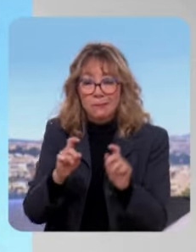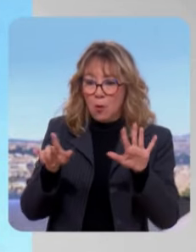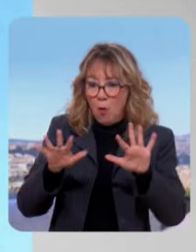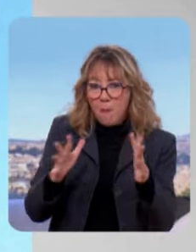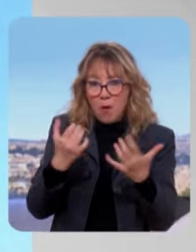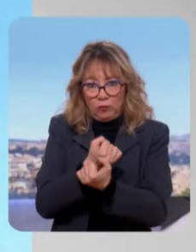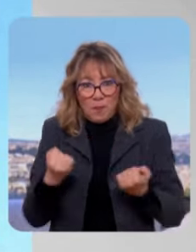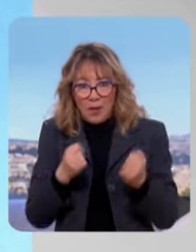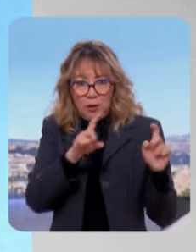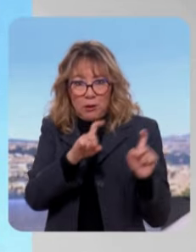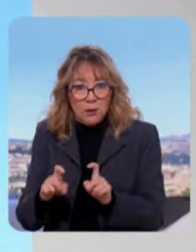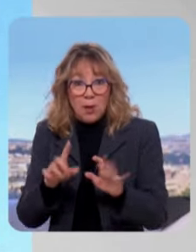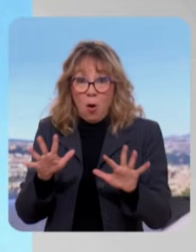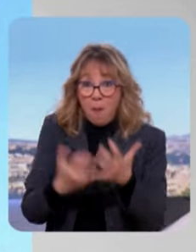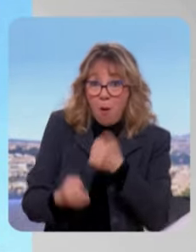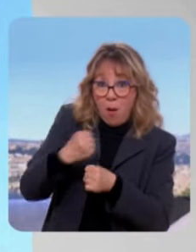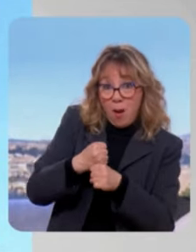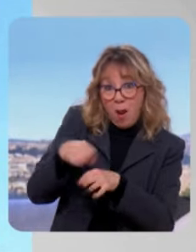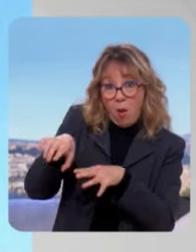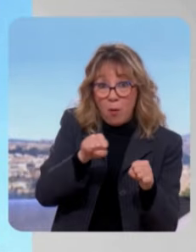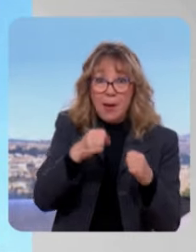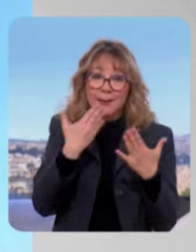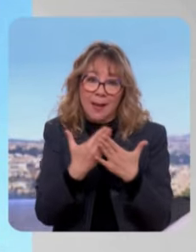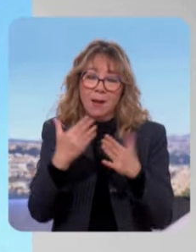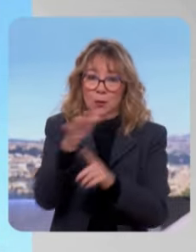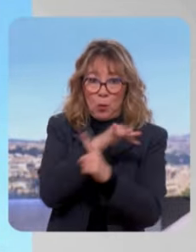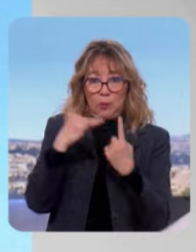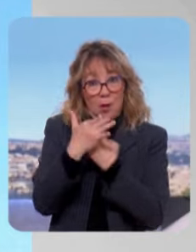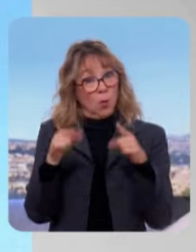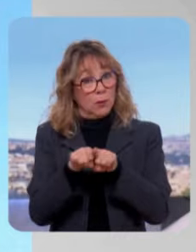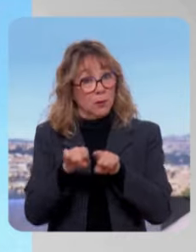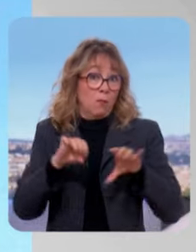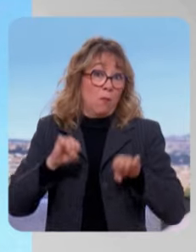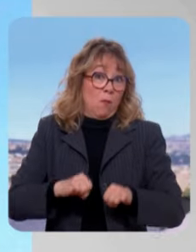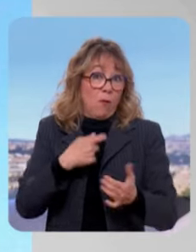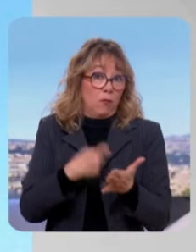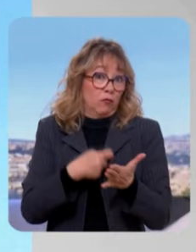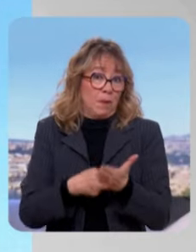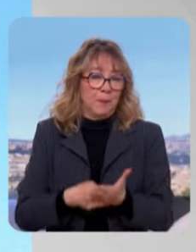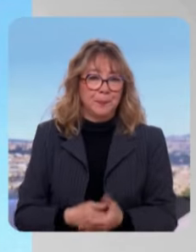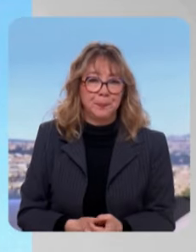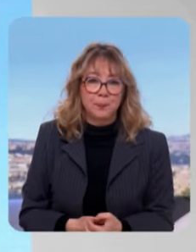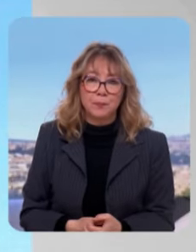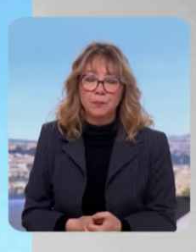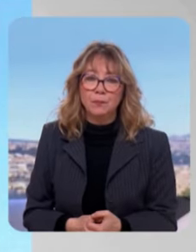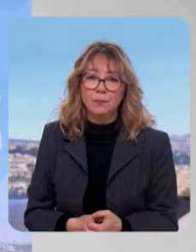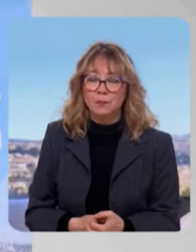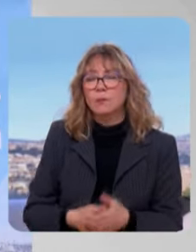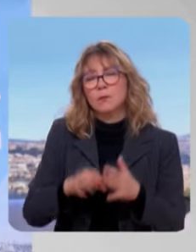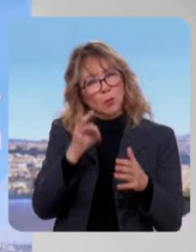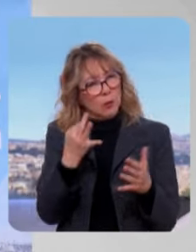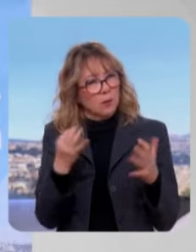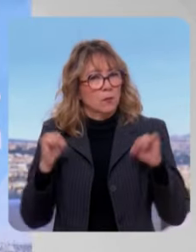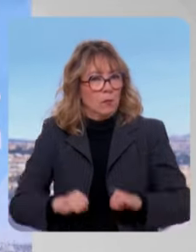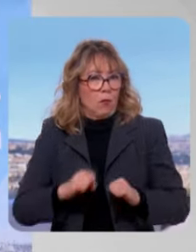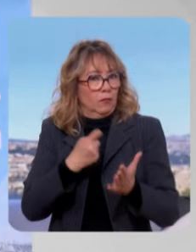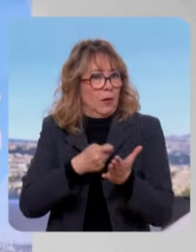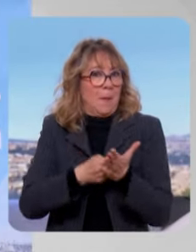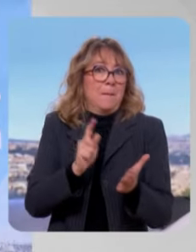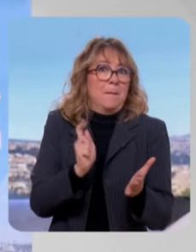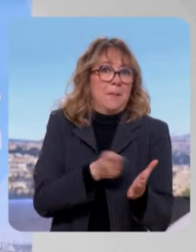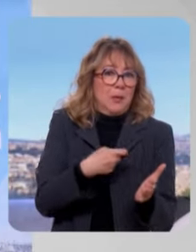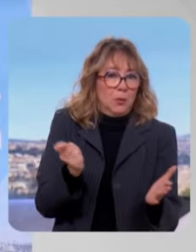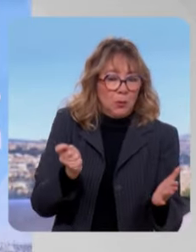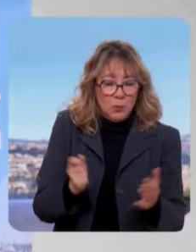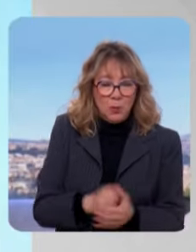le chômage, de créer de'emploi, de parler du social et de la question du pouvoir d'achat qui est finalement la première préoccupation de nos Évidemment, parler du pouvoir d'achat, vous l'avez dit vous-même, la question